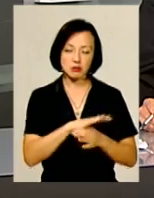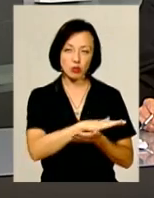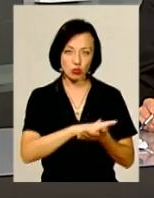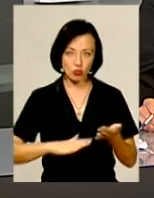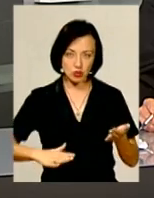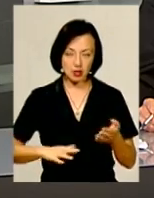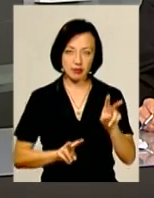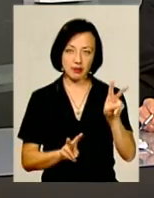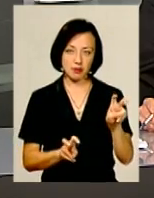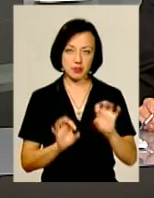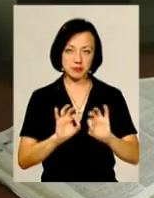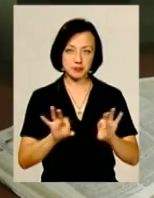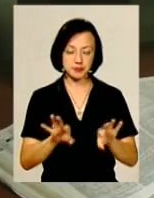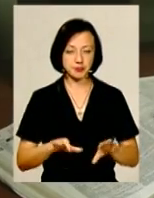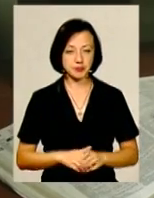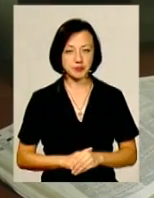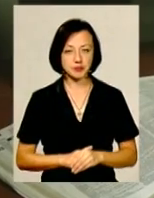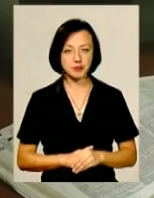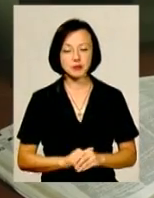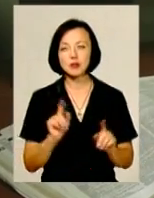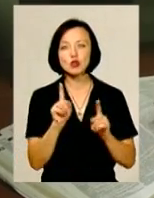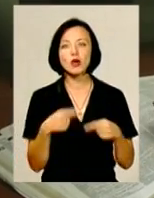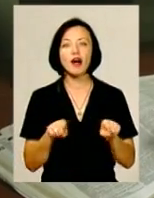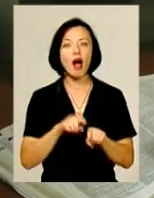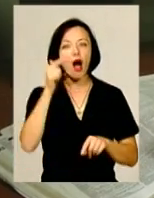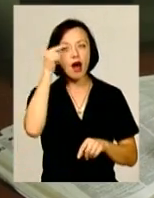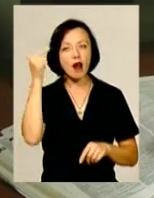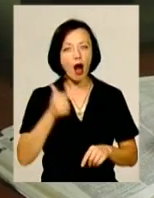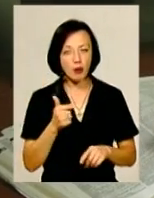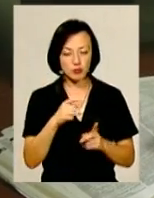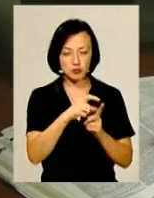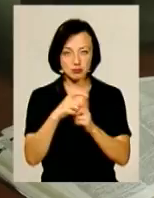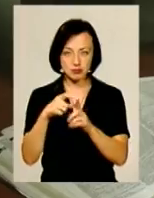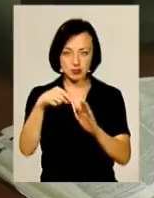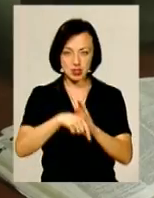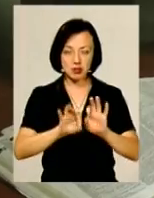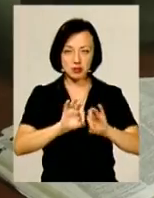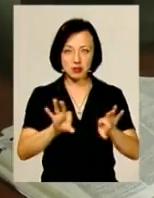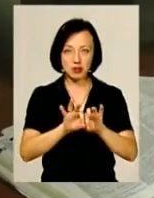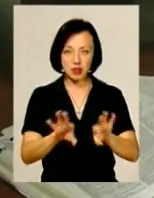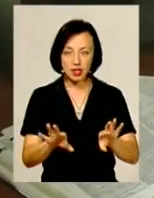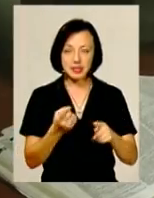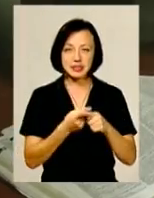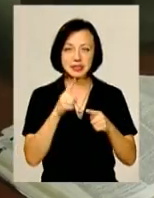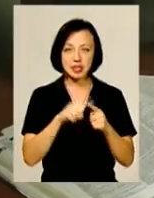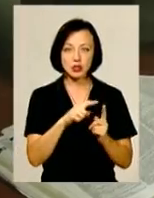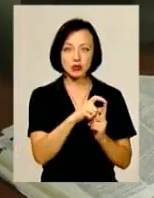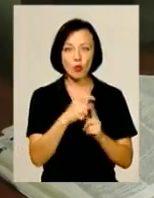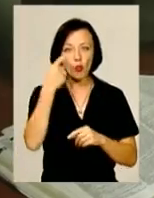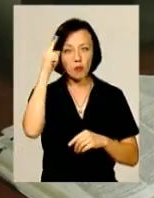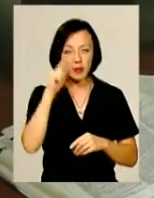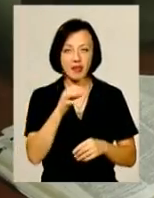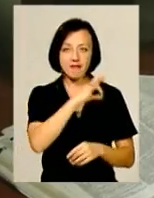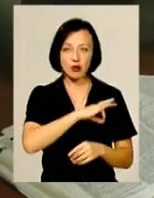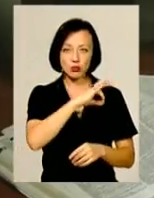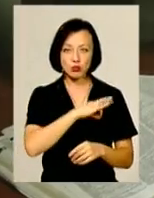наступному сюжеті. Що такі грамотність? Академічний тлумачний словник пояснює це поняття як вміння